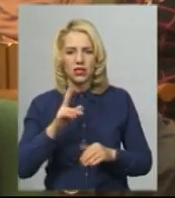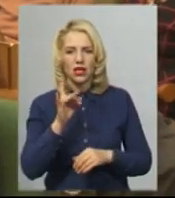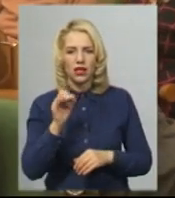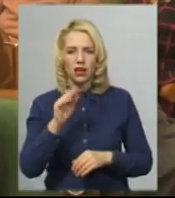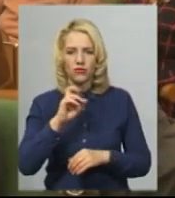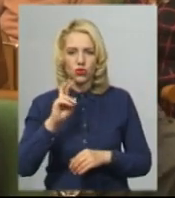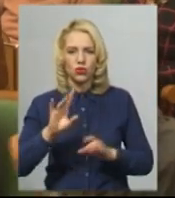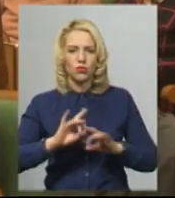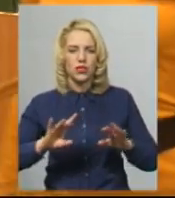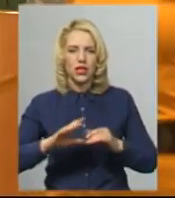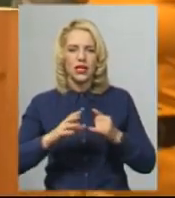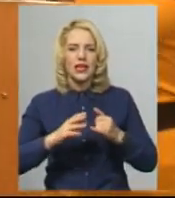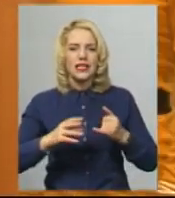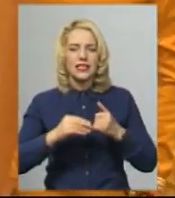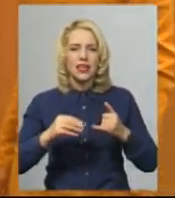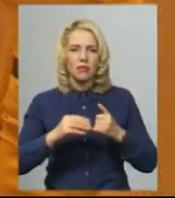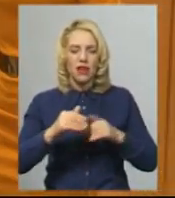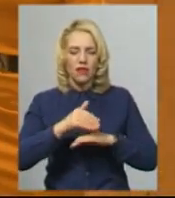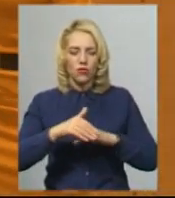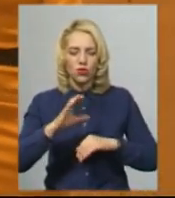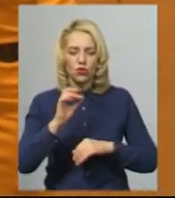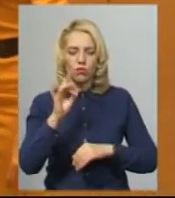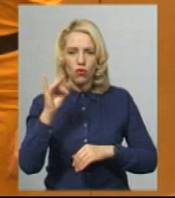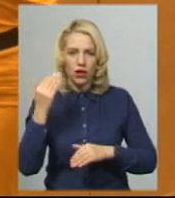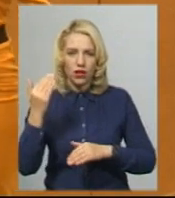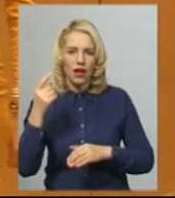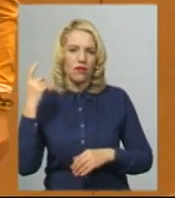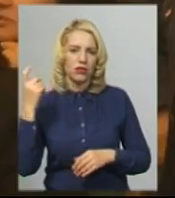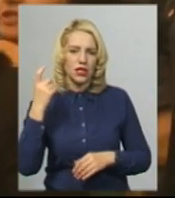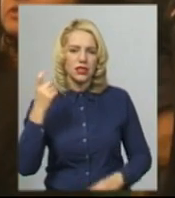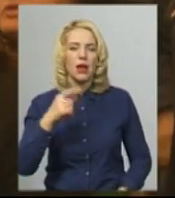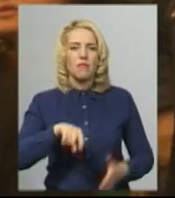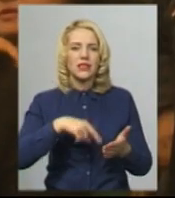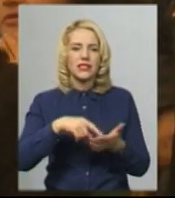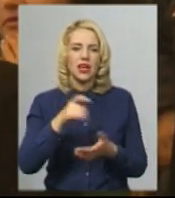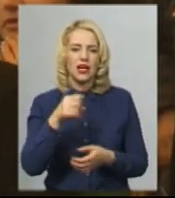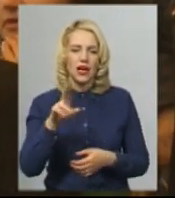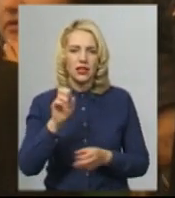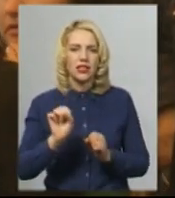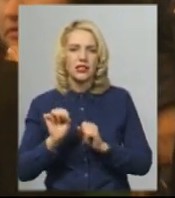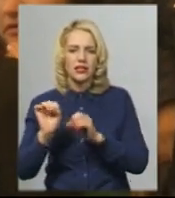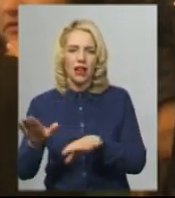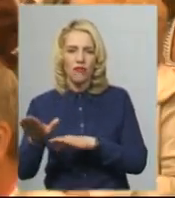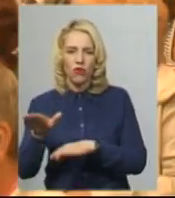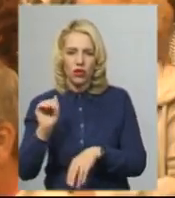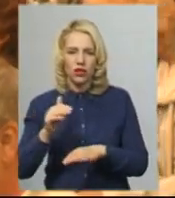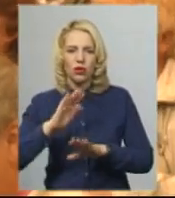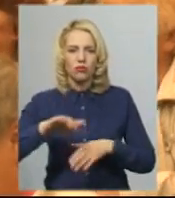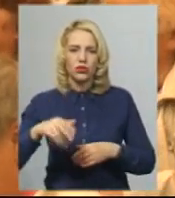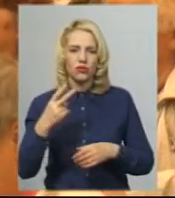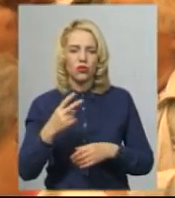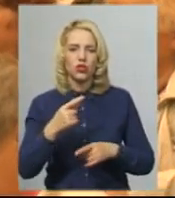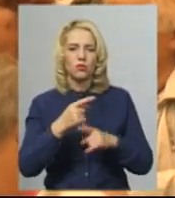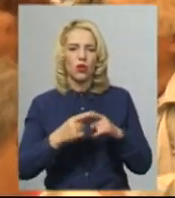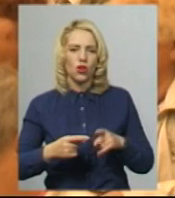пояснив, ділянка землі на вулиці Суборній належить міській раді. Її здали в оренду. Після 2,5 годин громадських слухань жителі Кам'янець-Подільського